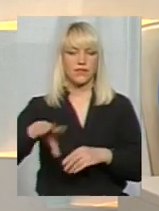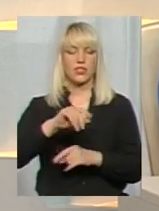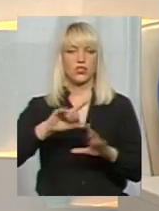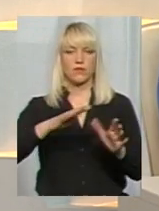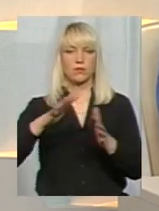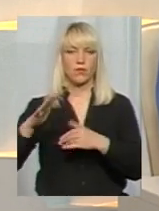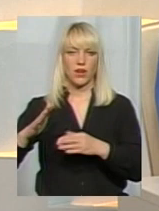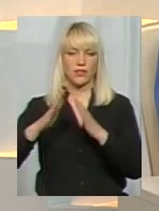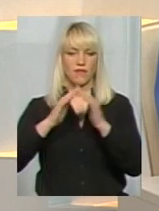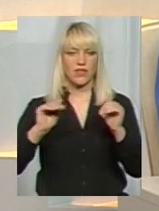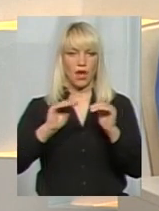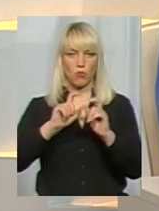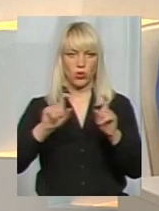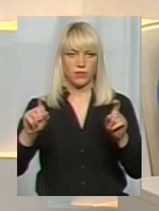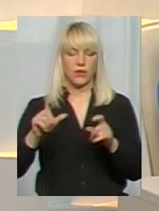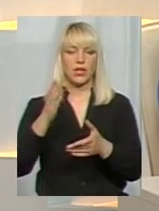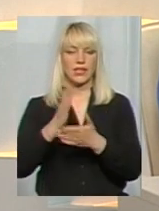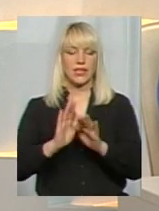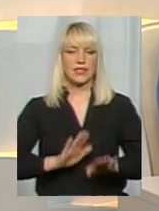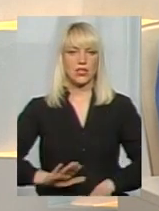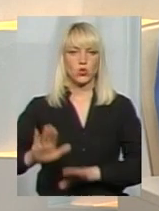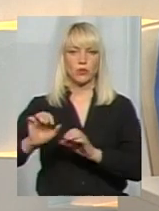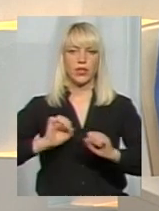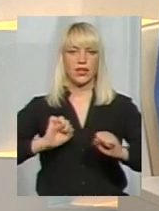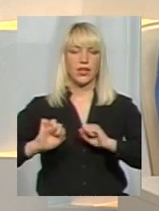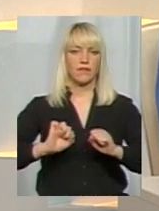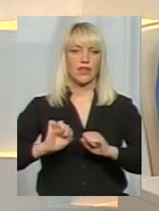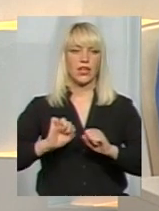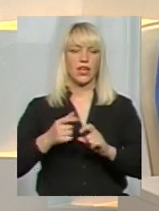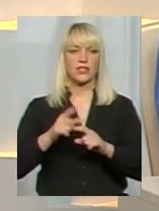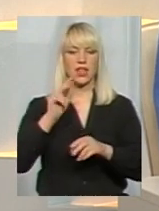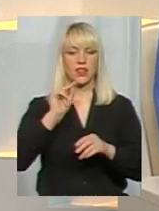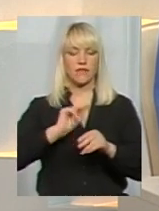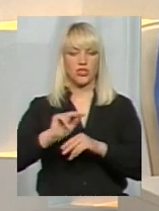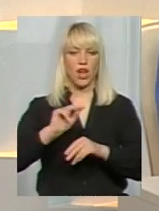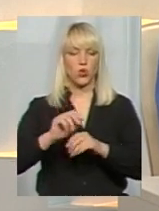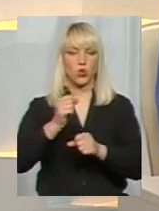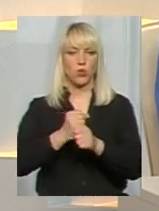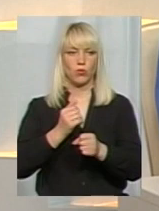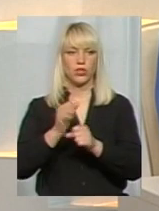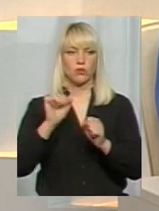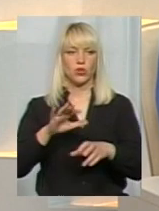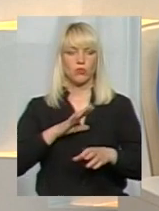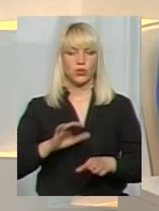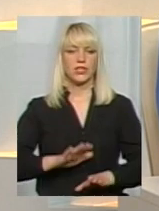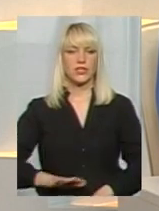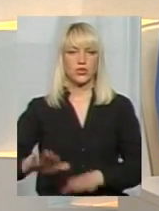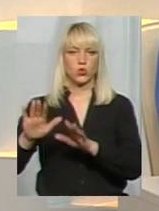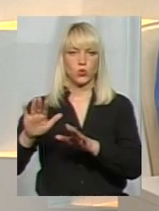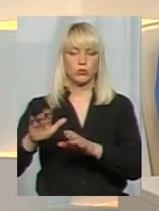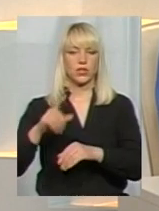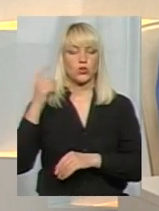відбувається в таборі. Є заступник керівника табору з навчальної роботи, може бути заступник, знову ж таки, з